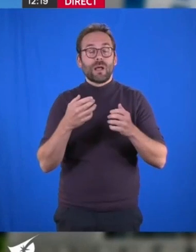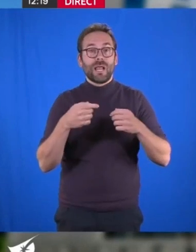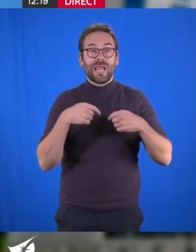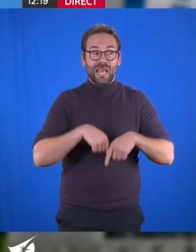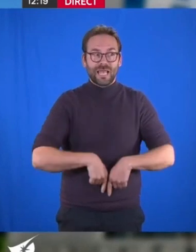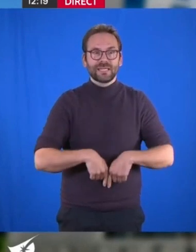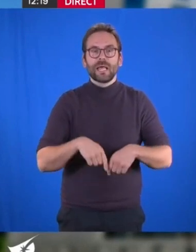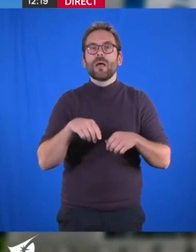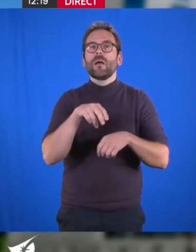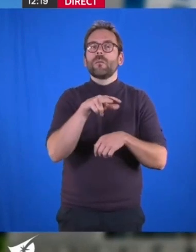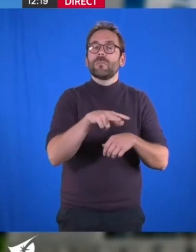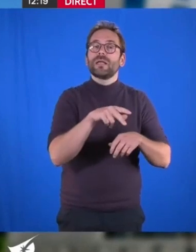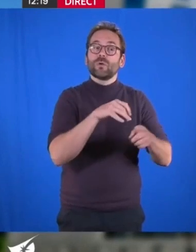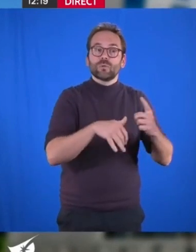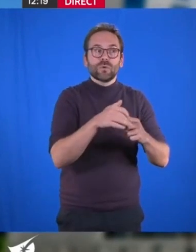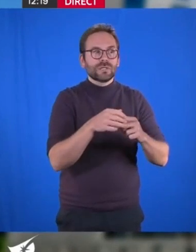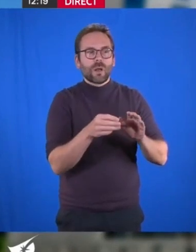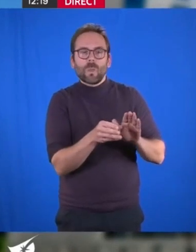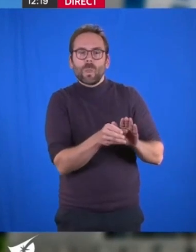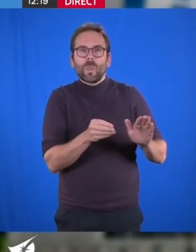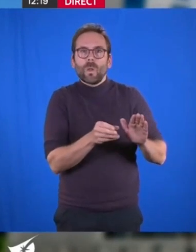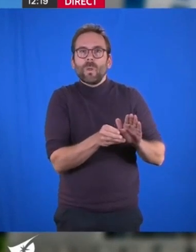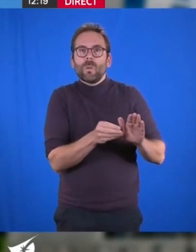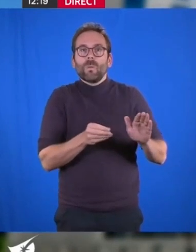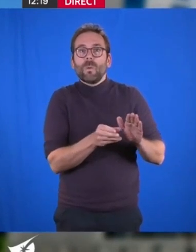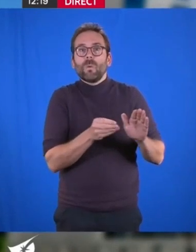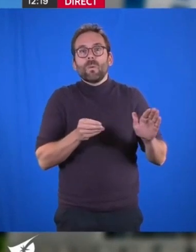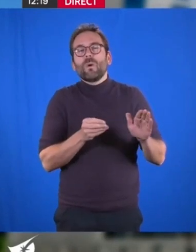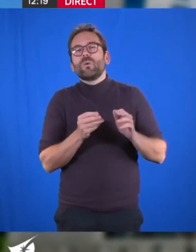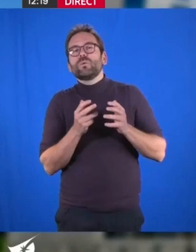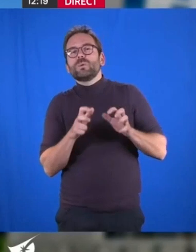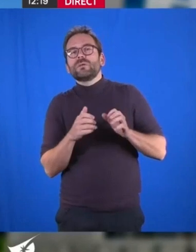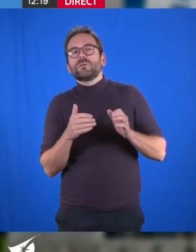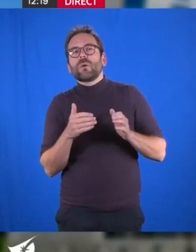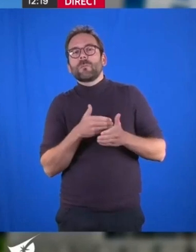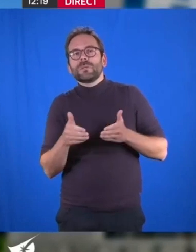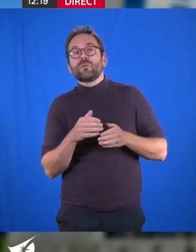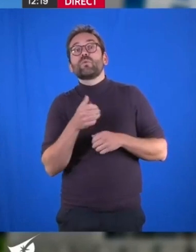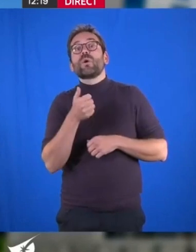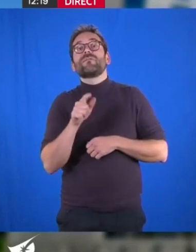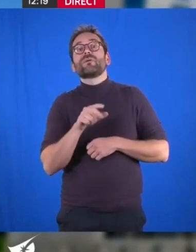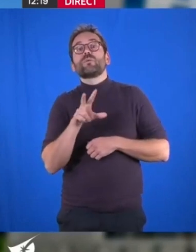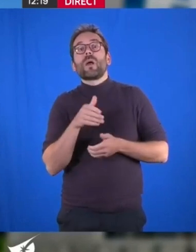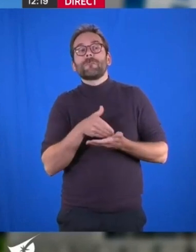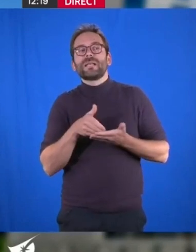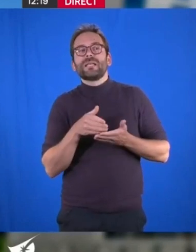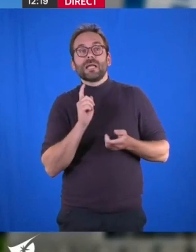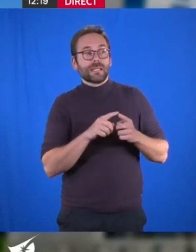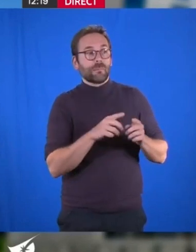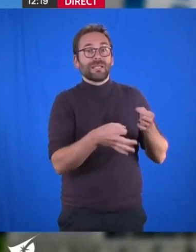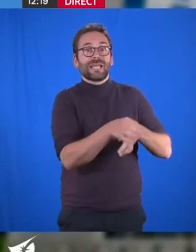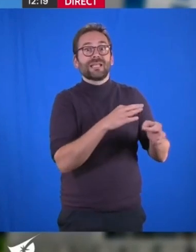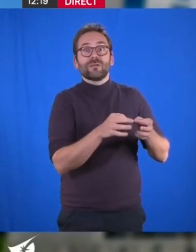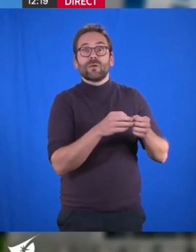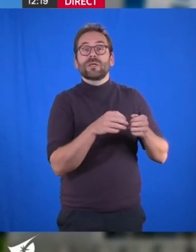sur les bailleurs sociaux qui culminent en fonction des années entre 800 millions et 1,3 milliards sur les trésoreries des